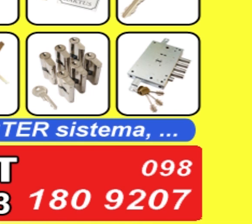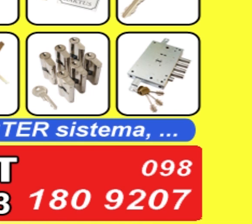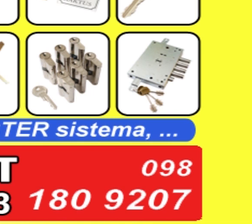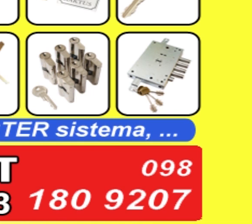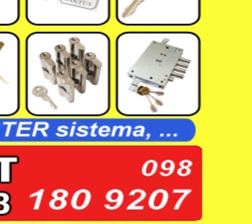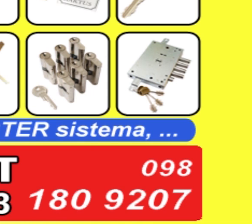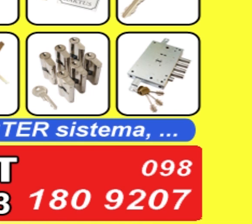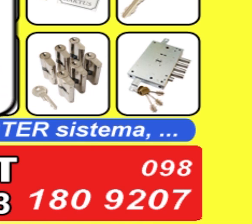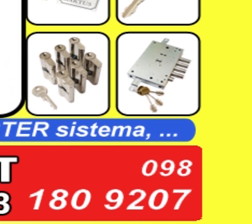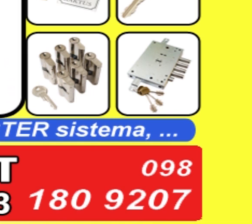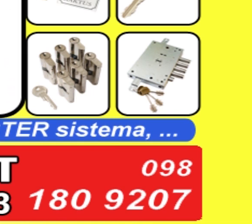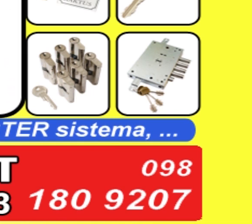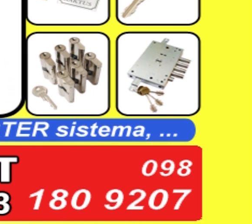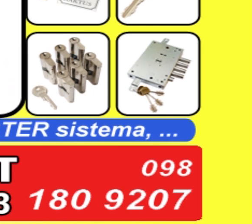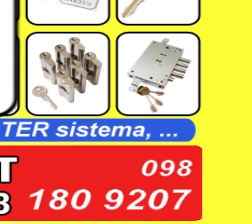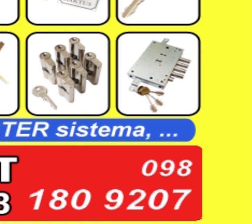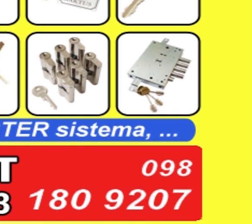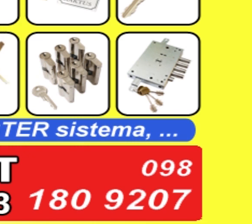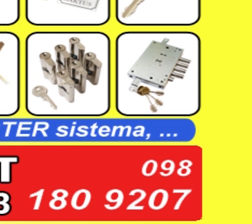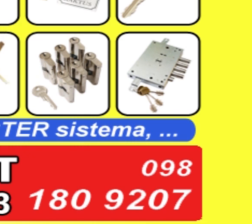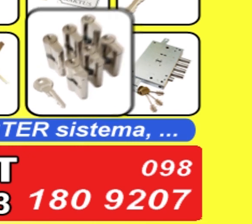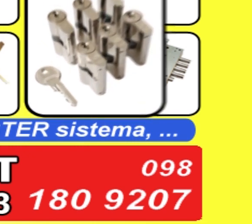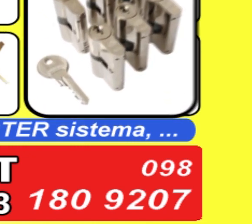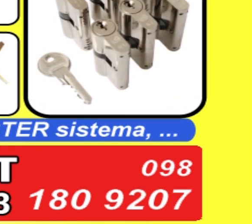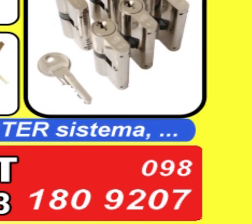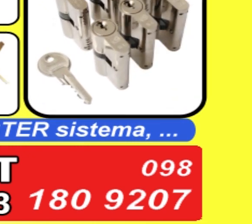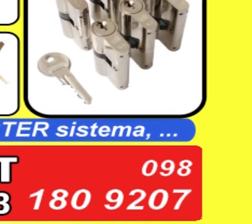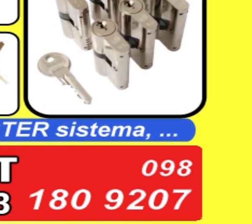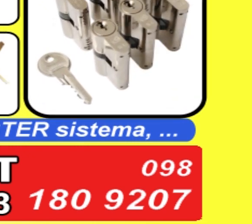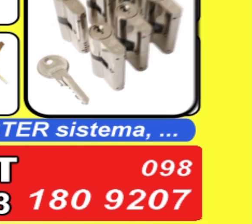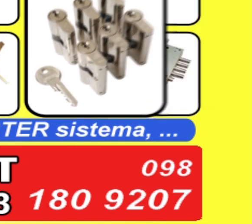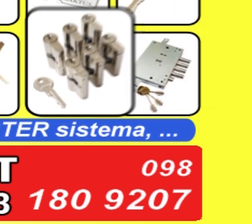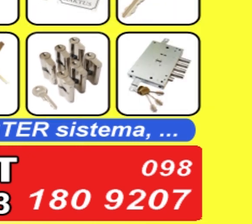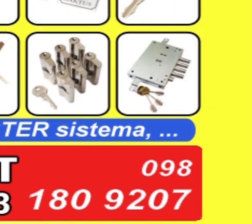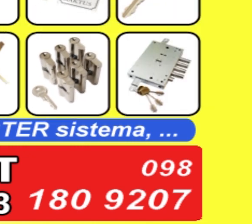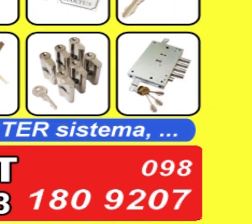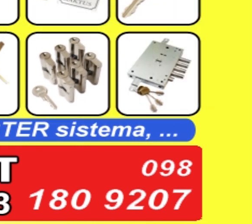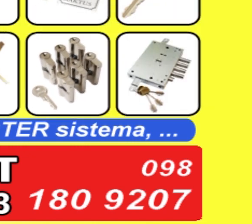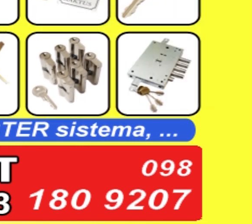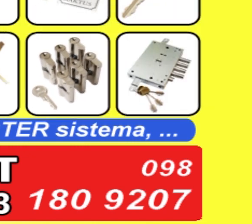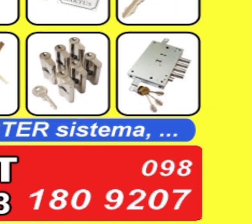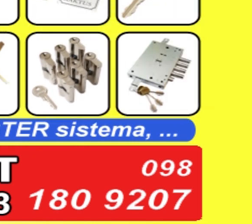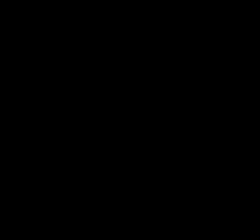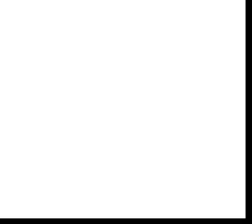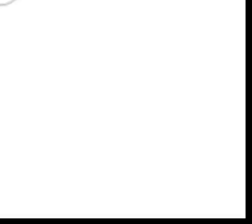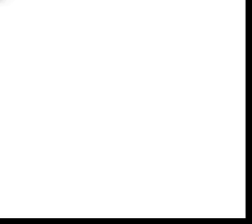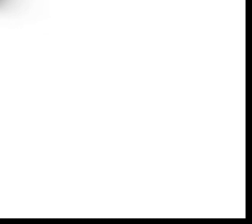kvaka, lokota, sustava master, više brava na isti ključ. Ključ Ekspert.